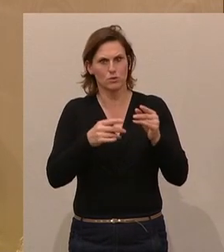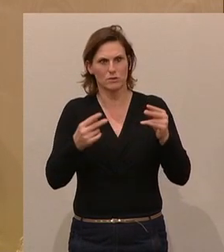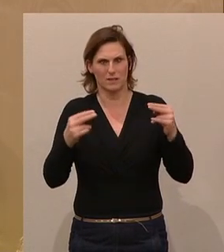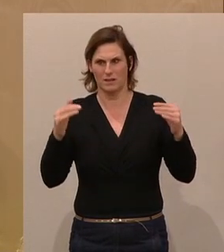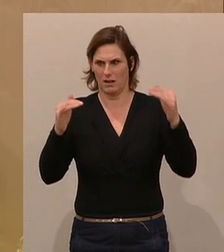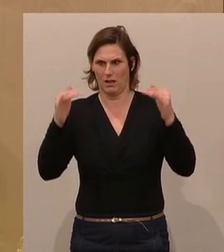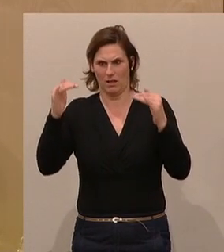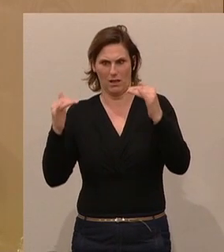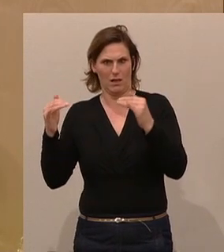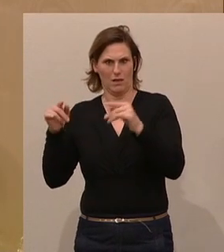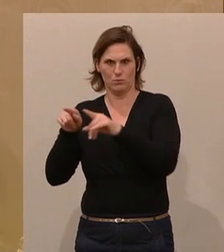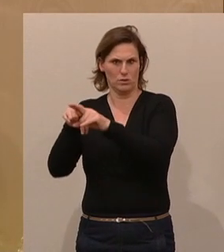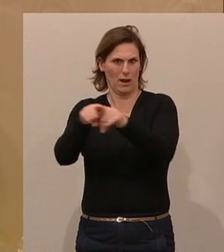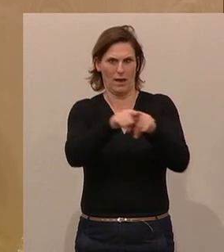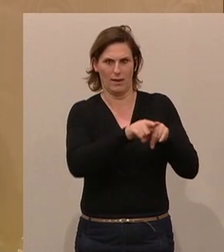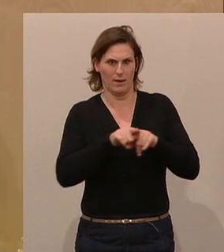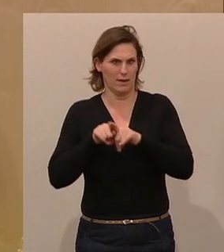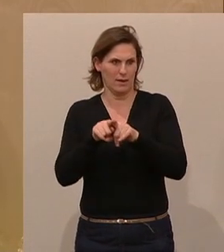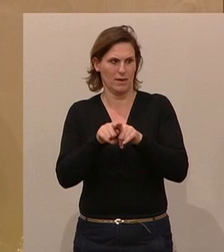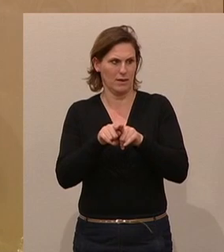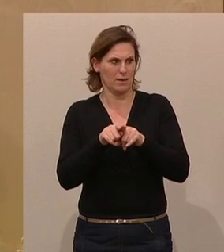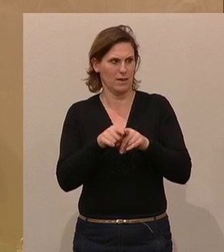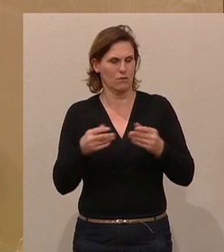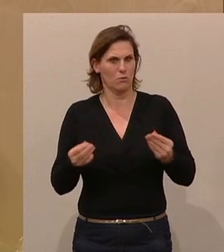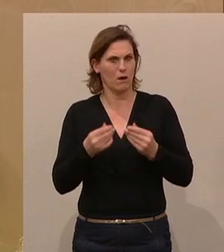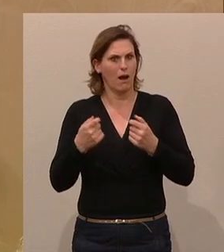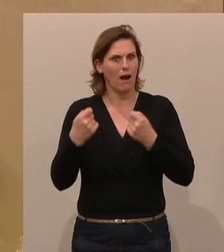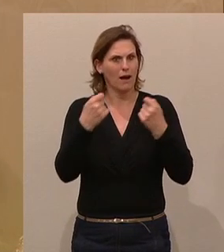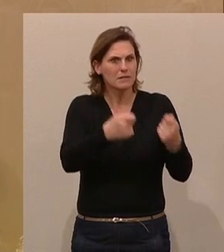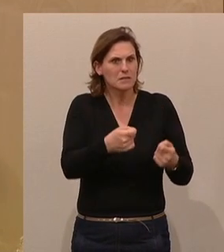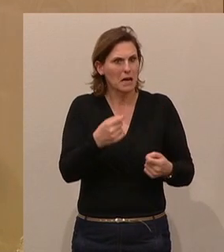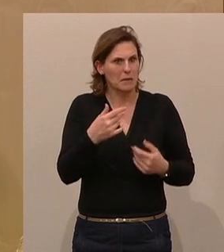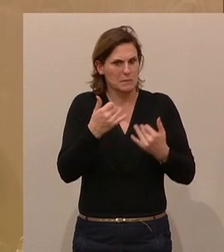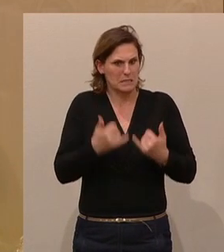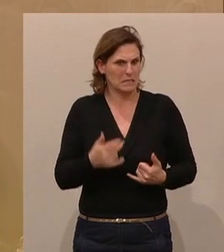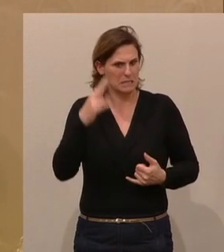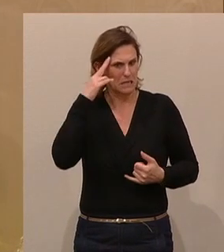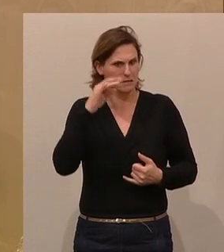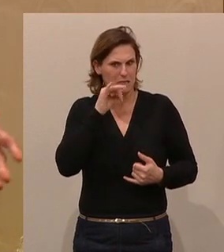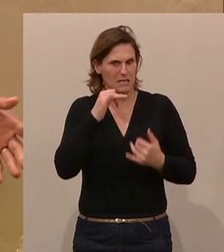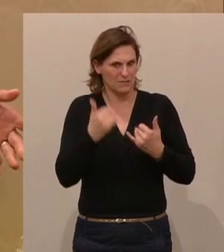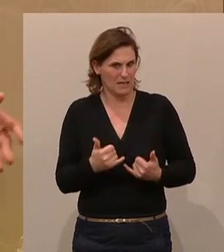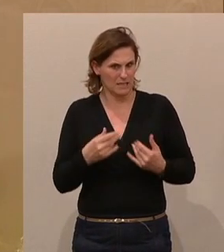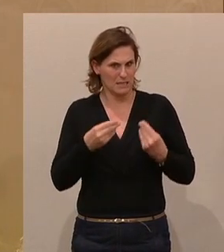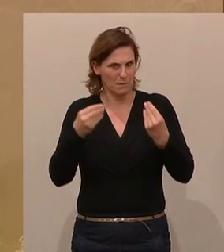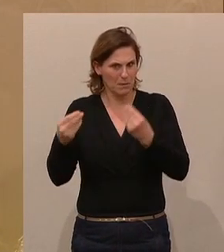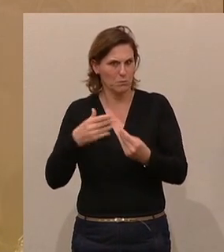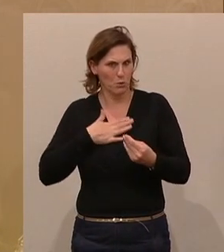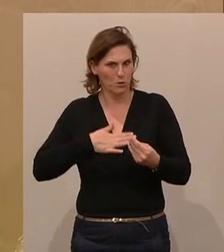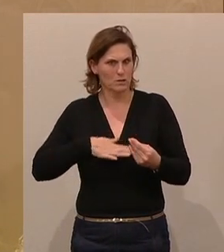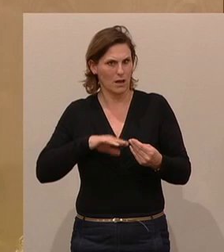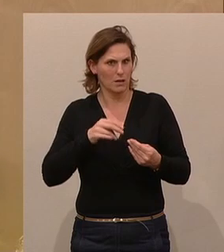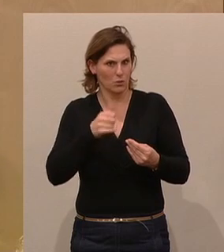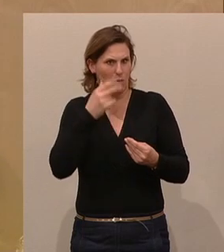natürlich trotzdem gewahrt werden. Den Antrag kannte ich bisher nicht, der gerade eingebracht wurde, würde man gerne